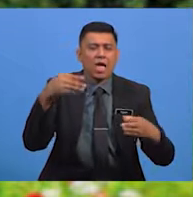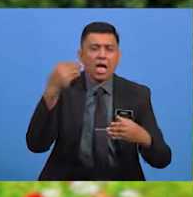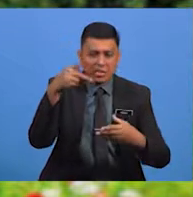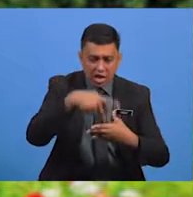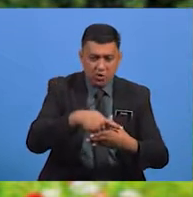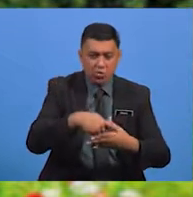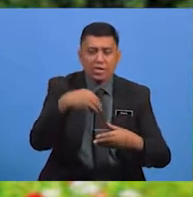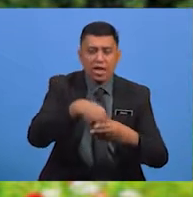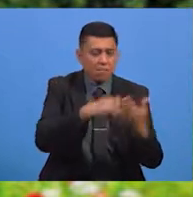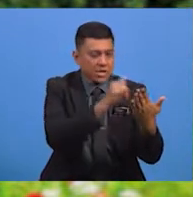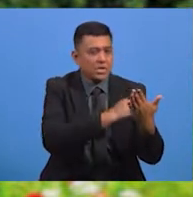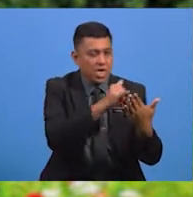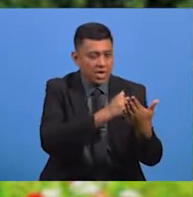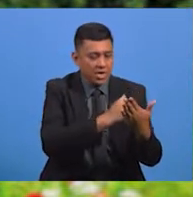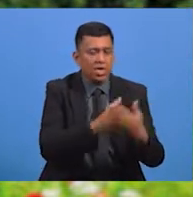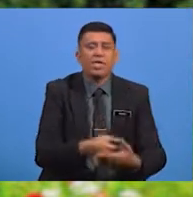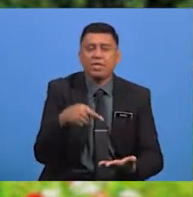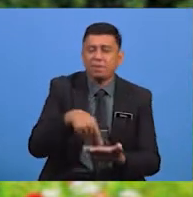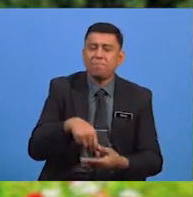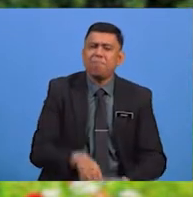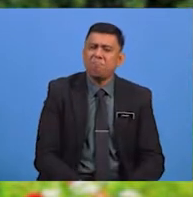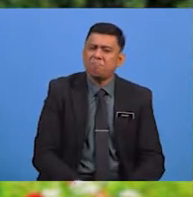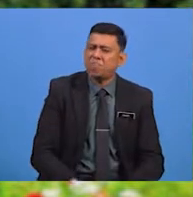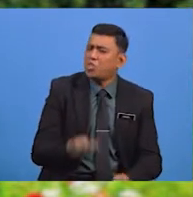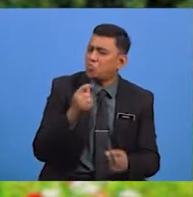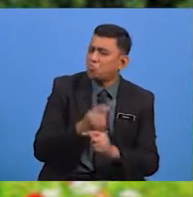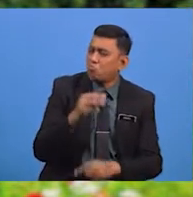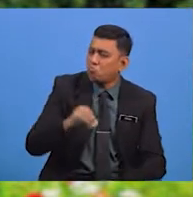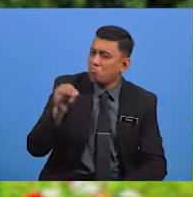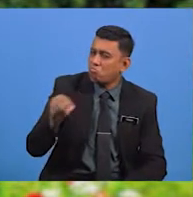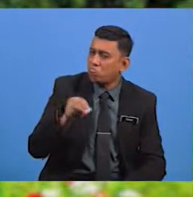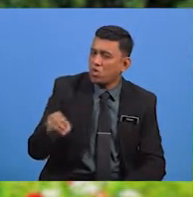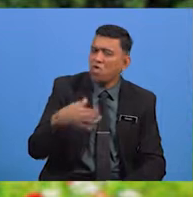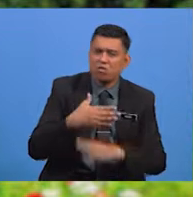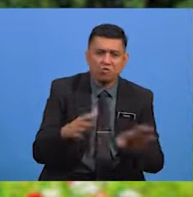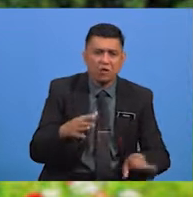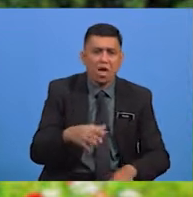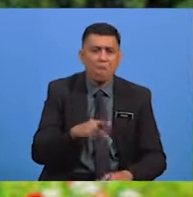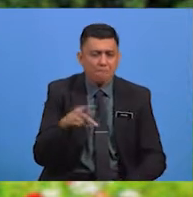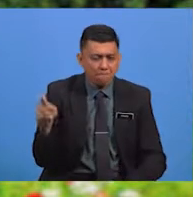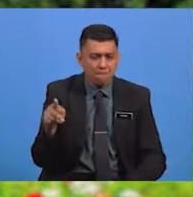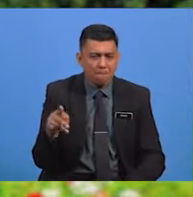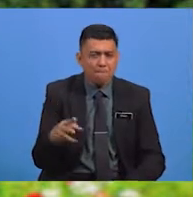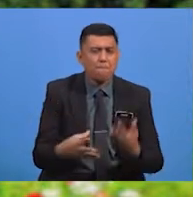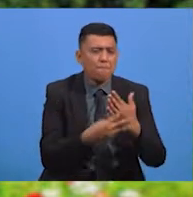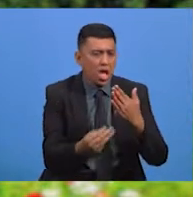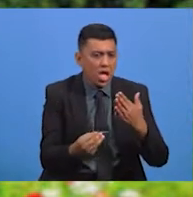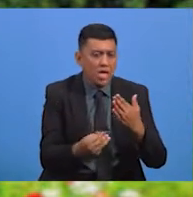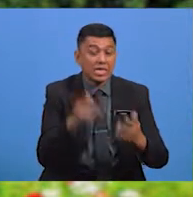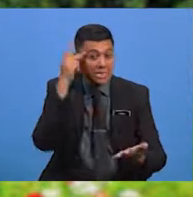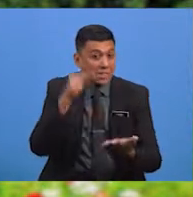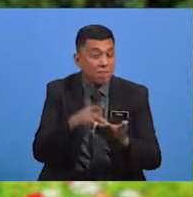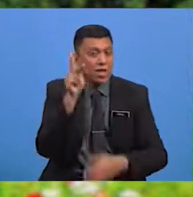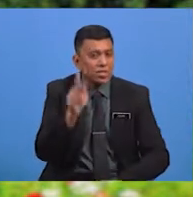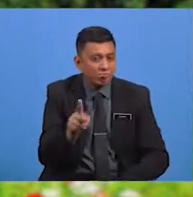Dalam Syair Burung Nuri Ini Sudah Tentu Murid Sekalian Sudah Pun Semakin Mahir Dalam